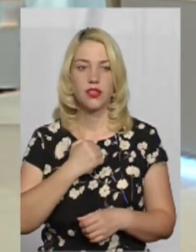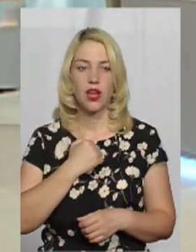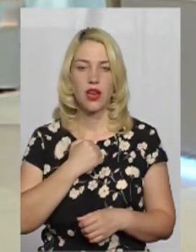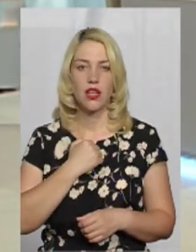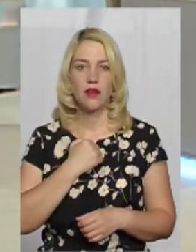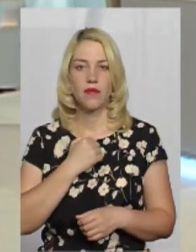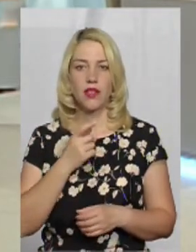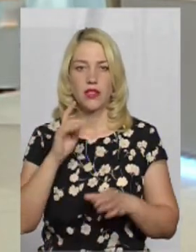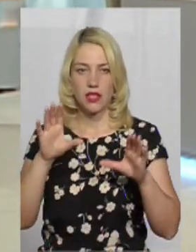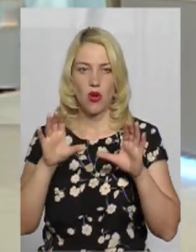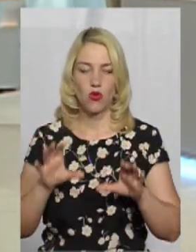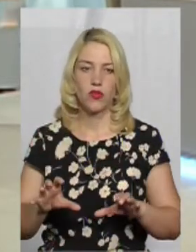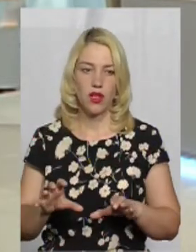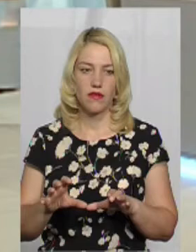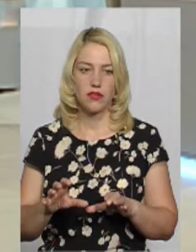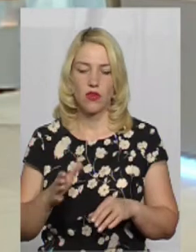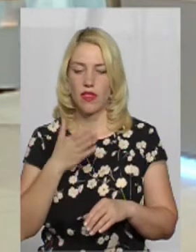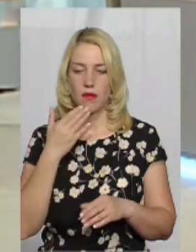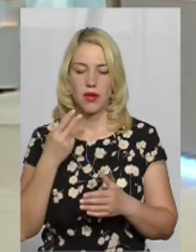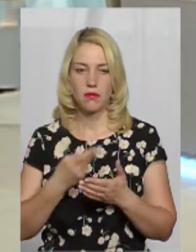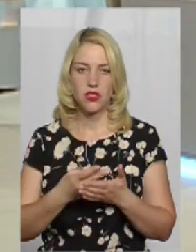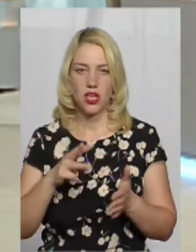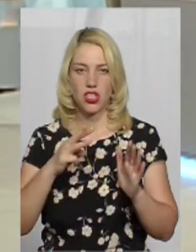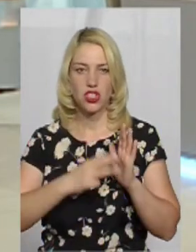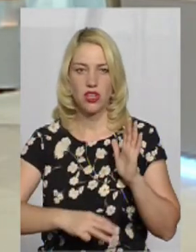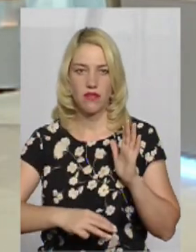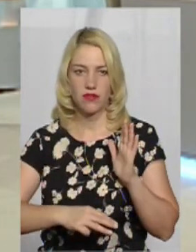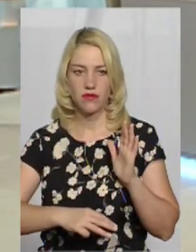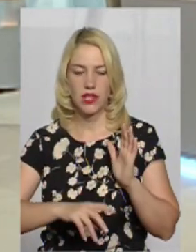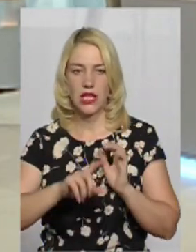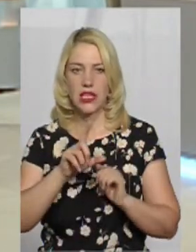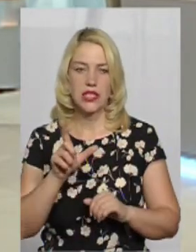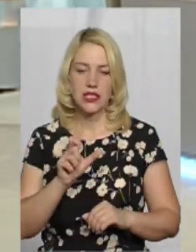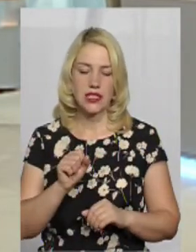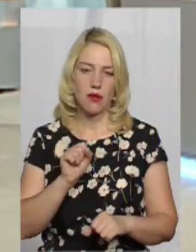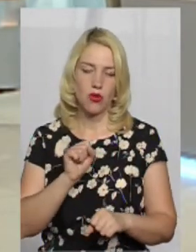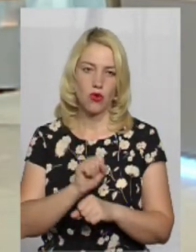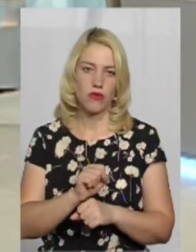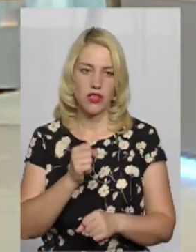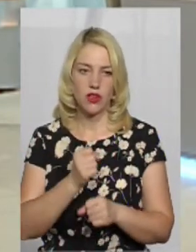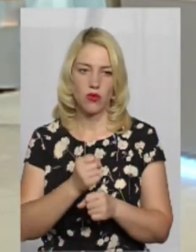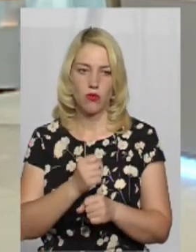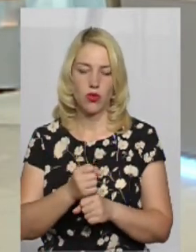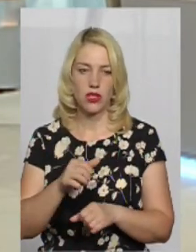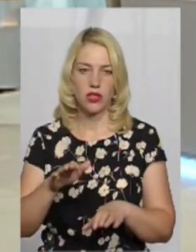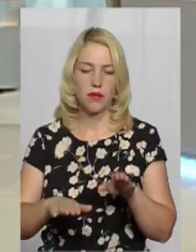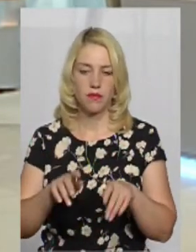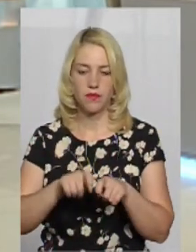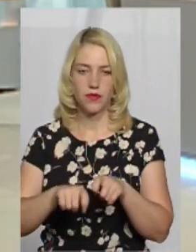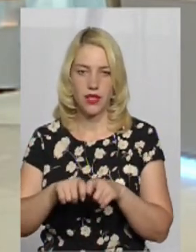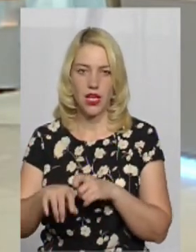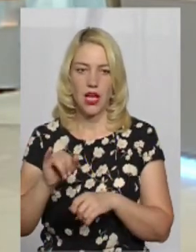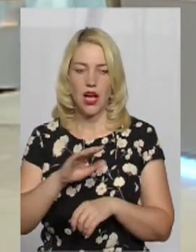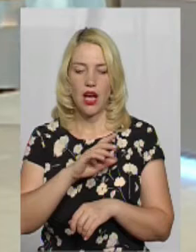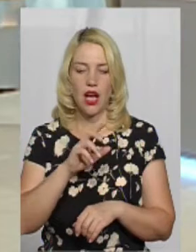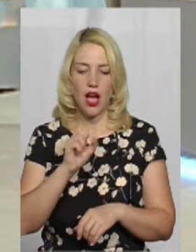першій час законодавство не передбачає штрафної санкції за блокування роботи аберетно-вагового контролю або